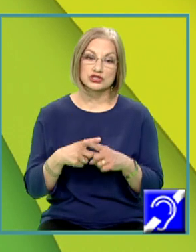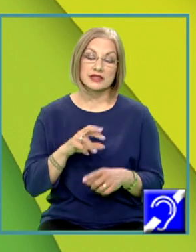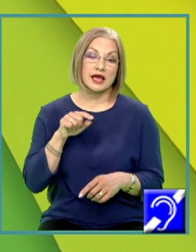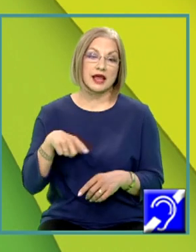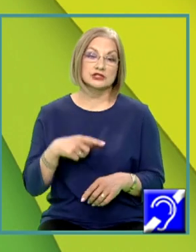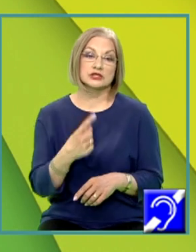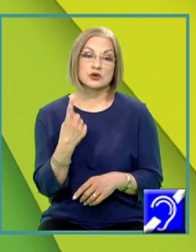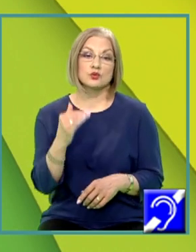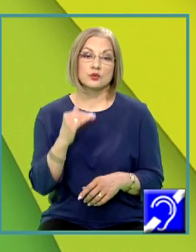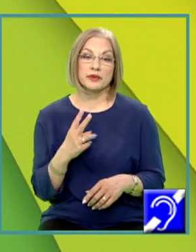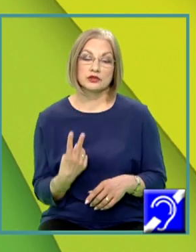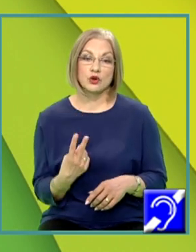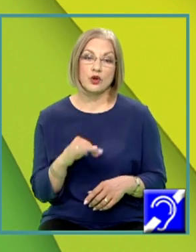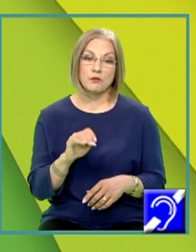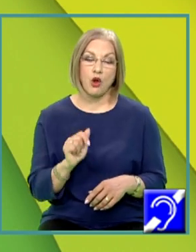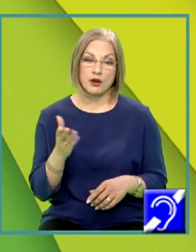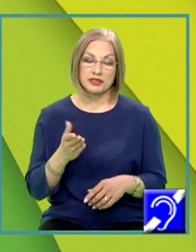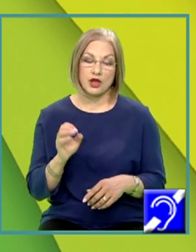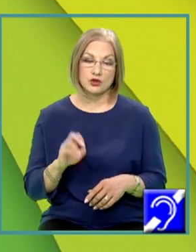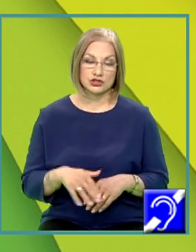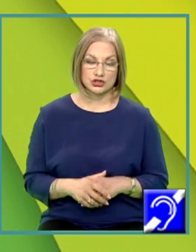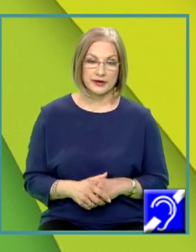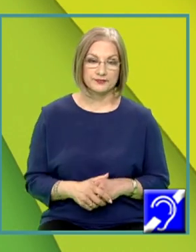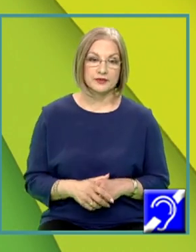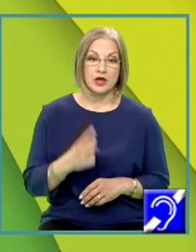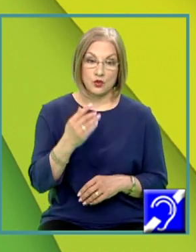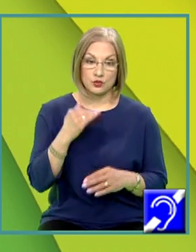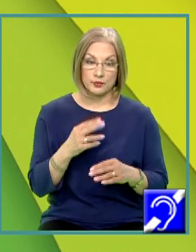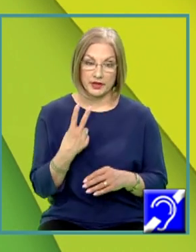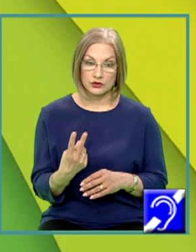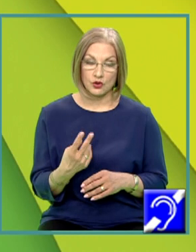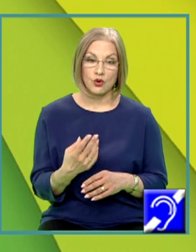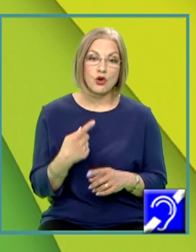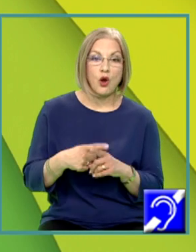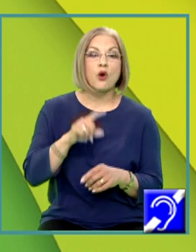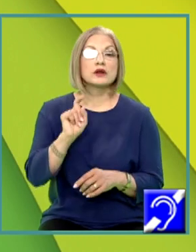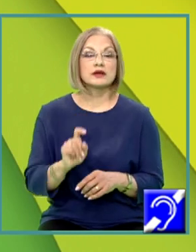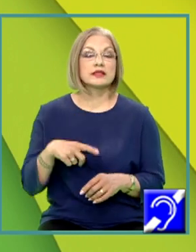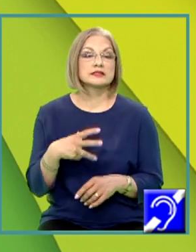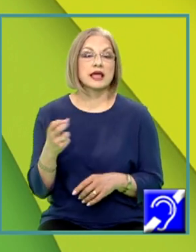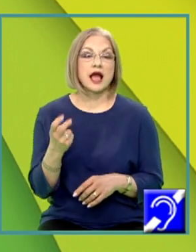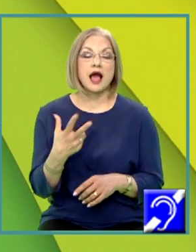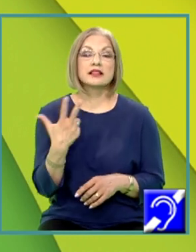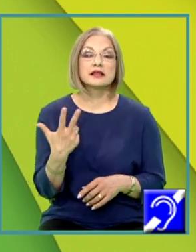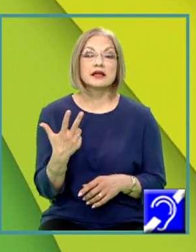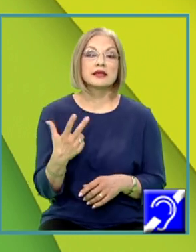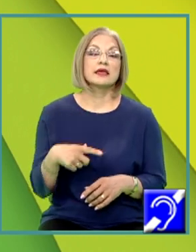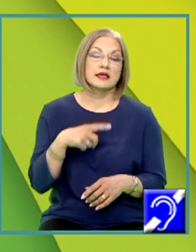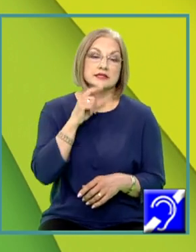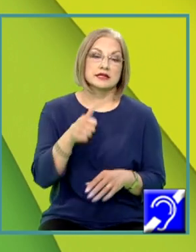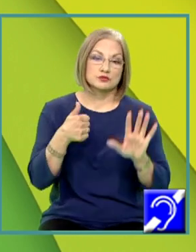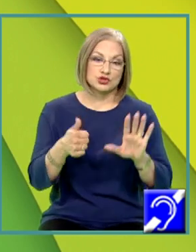am doar unul pe doi moli de oxigen. Așadar, unul pe doi oricât egal cu trei, răspunsul este șase.